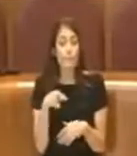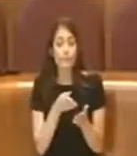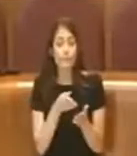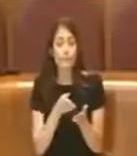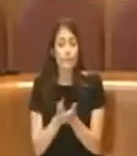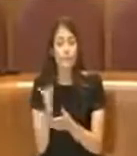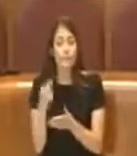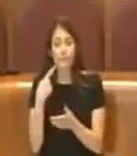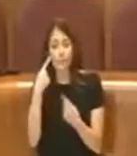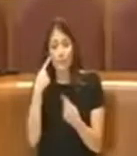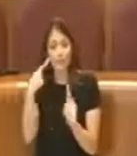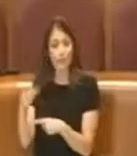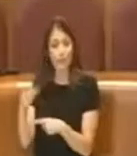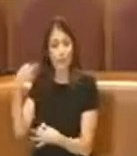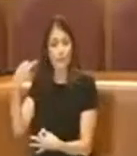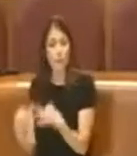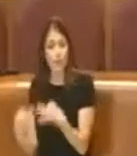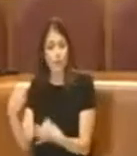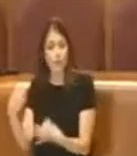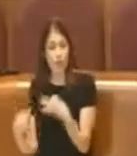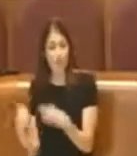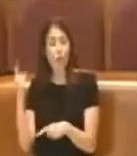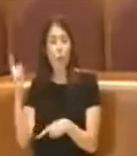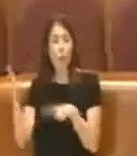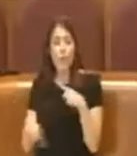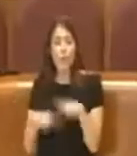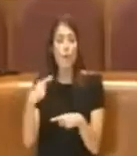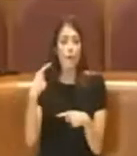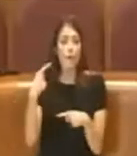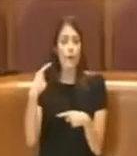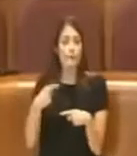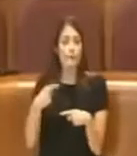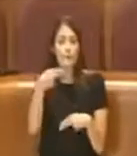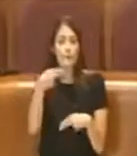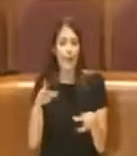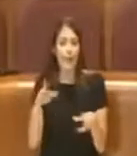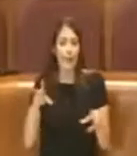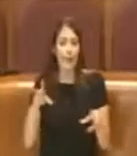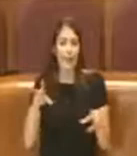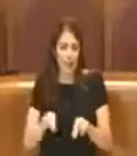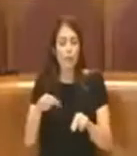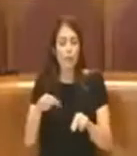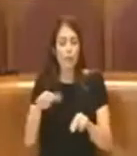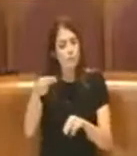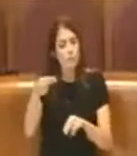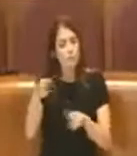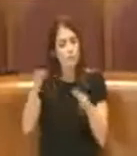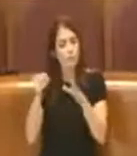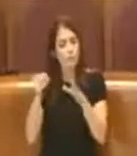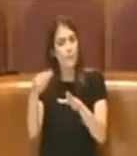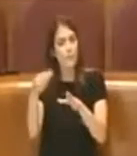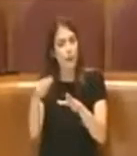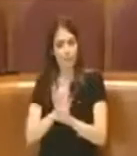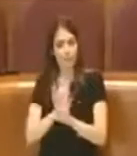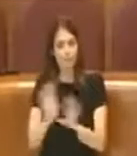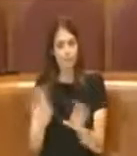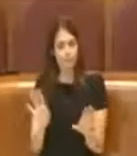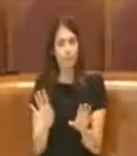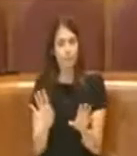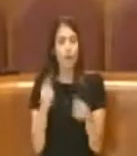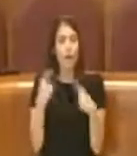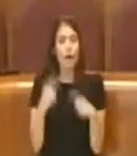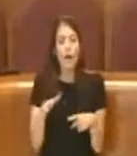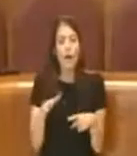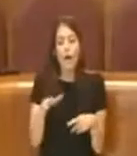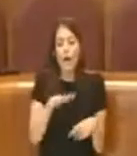occupato il magistrato che poi ha fatto sì che questa ricomparisse e venisse ricollocata in quel posto. Quindi quella